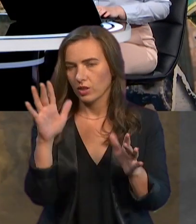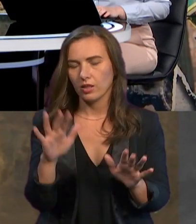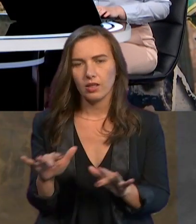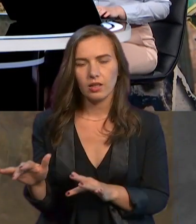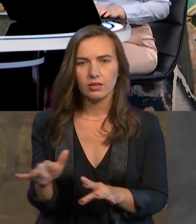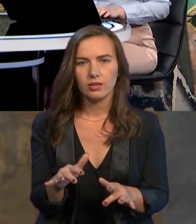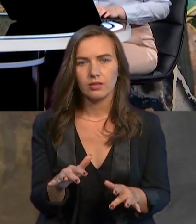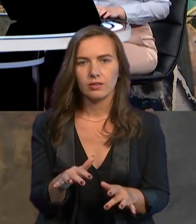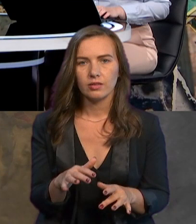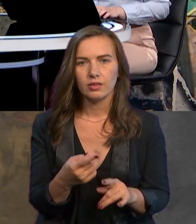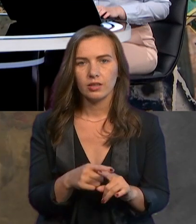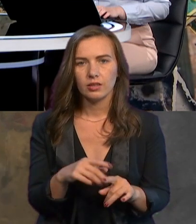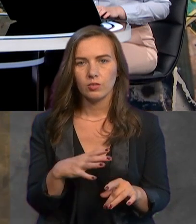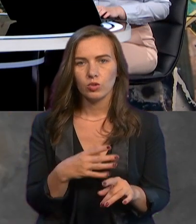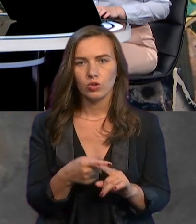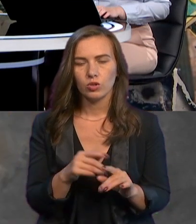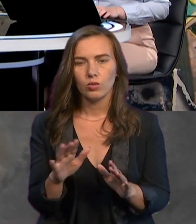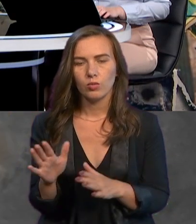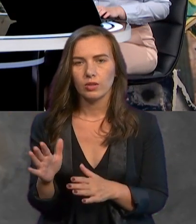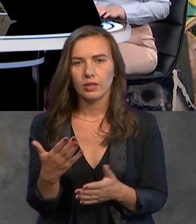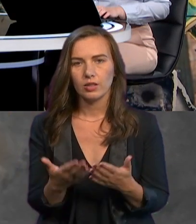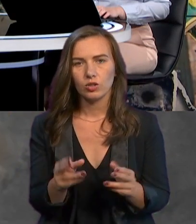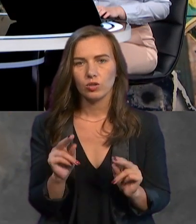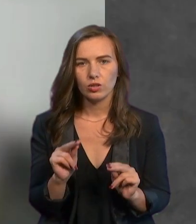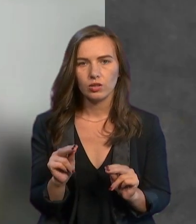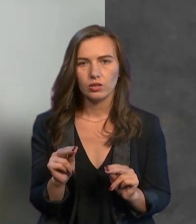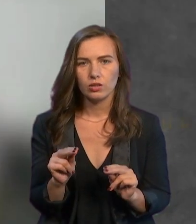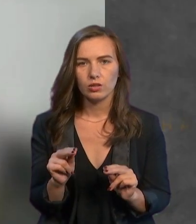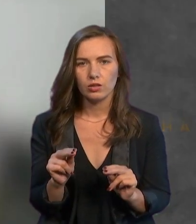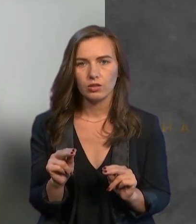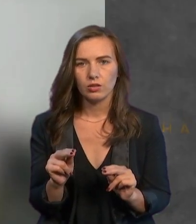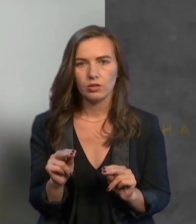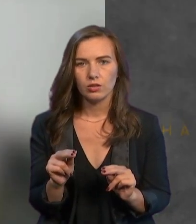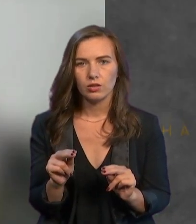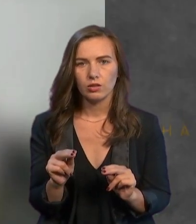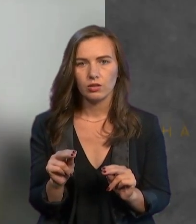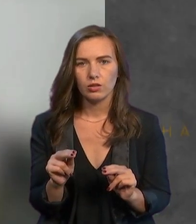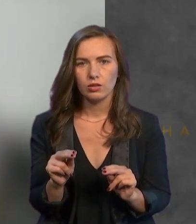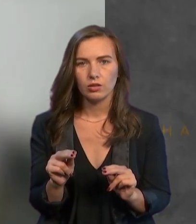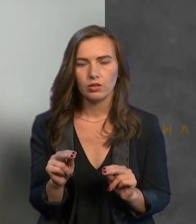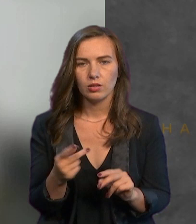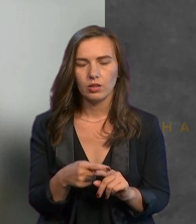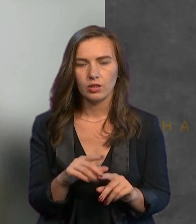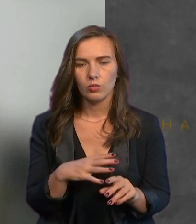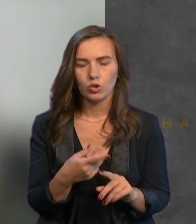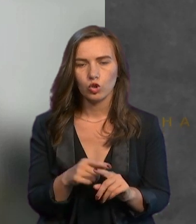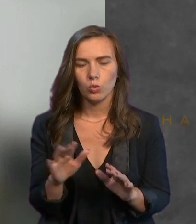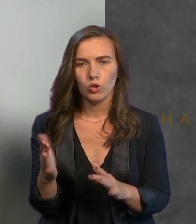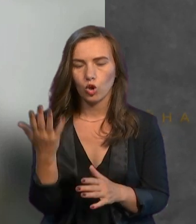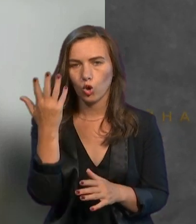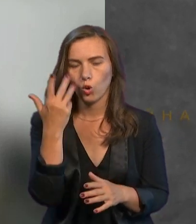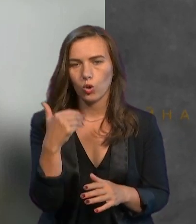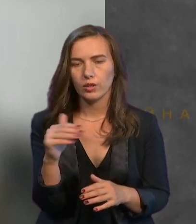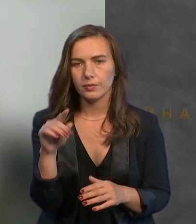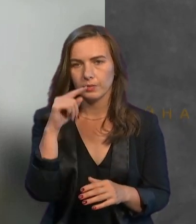Ні, це було з того моменту, якщо чесно, це було з того моменту, коли їх